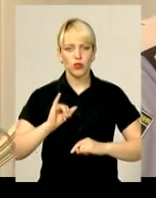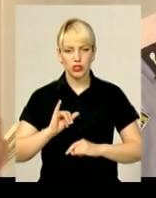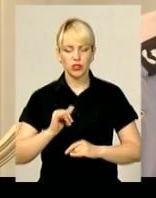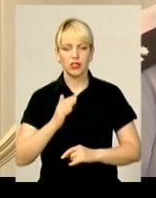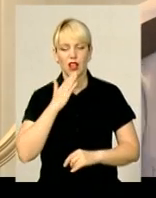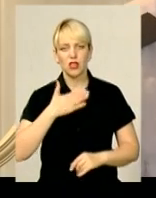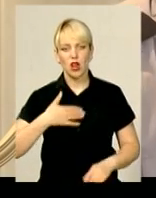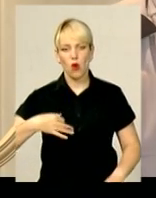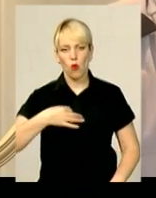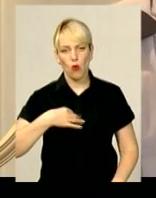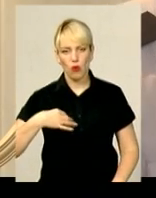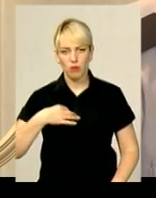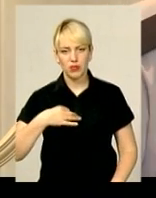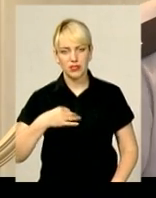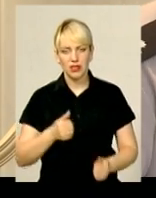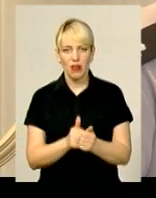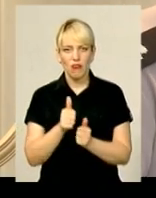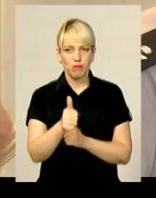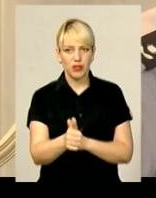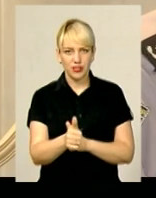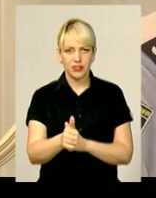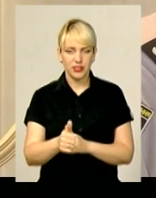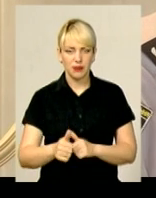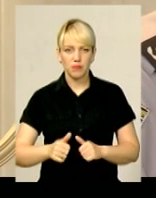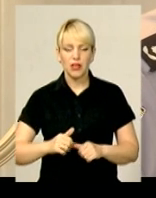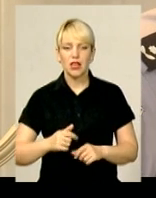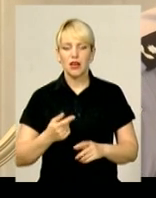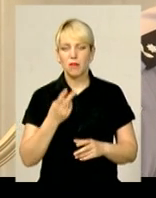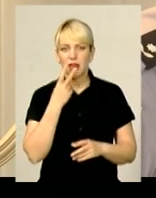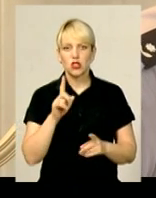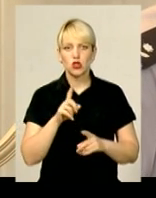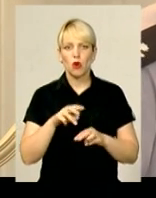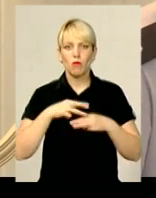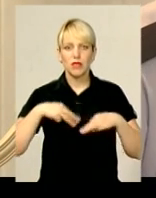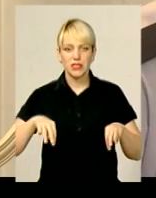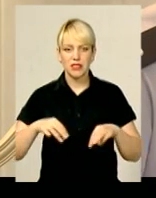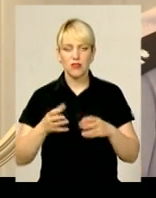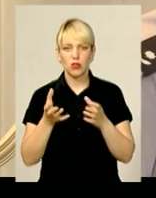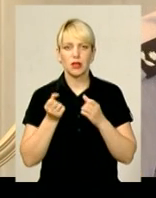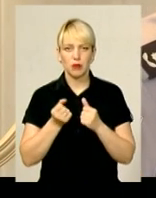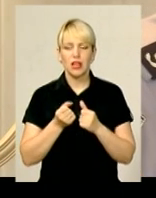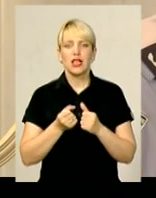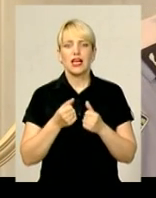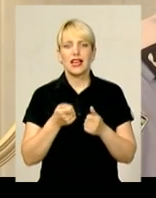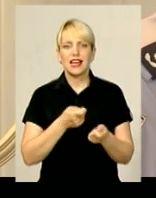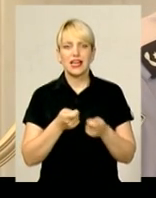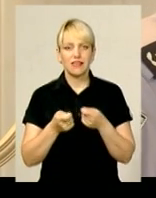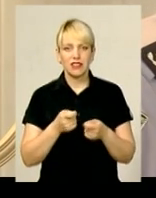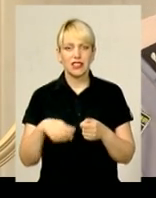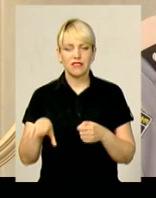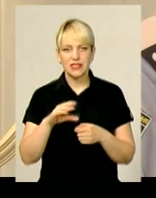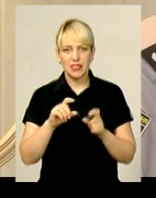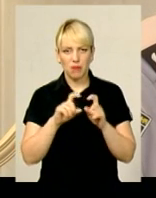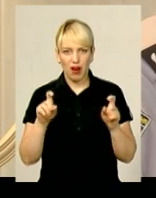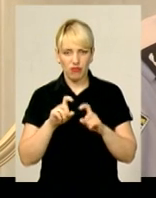область впереді планети всі. Якщо ми бачимо, по міністерству отримали лише керівники управлінь, то в нас фактично відсотків